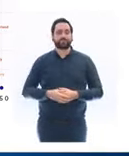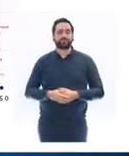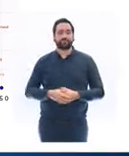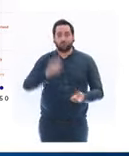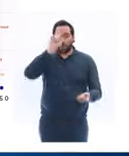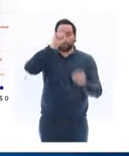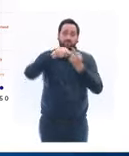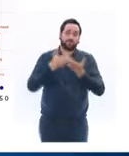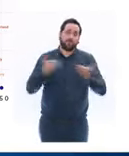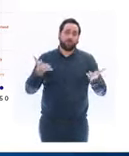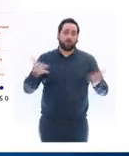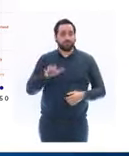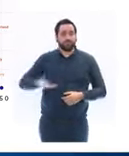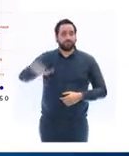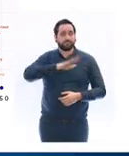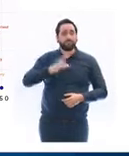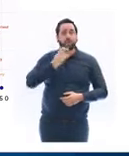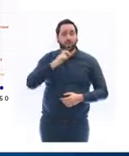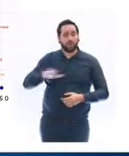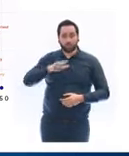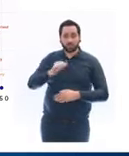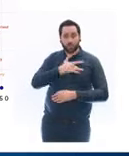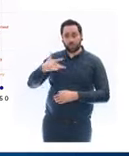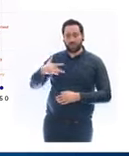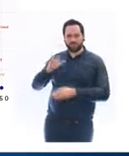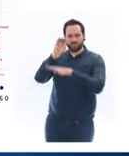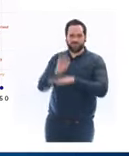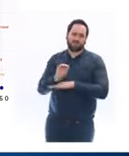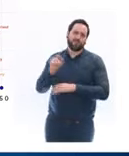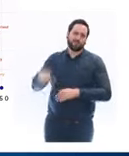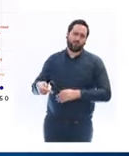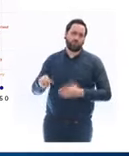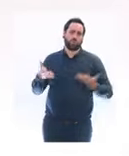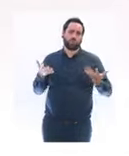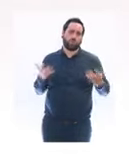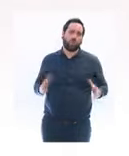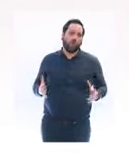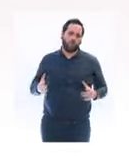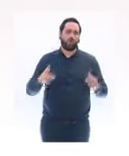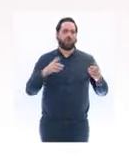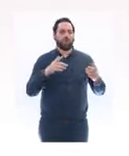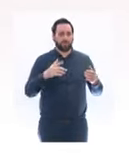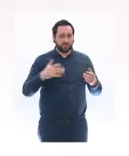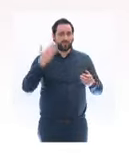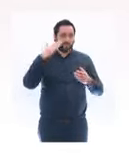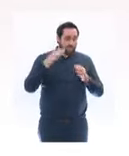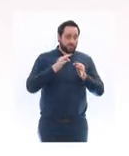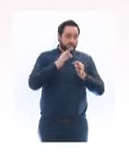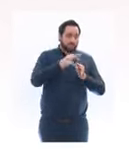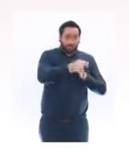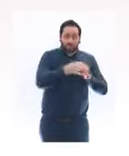la santé de nos concitoyens en cassant par tout moyen la spirale épidémique.